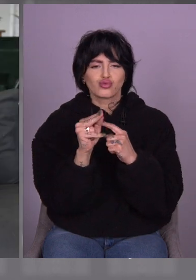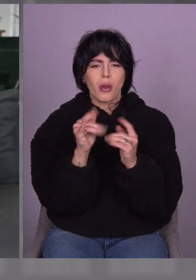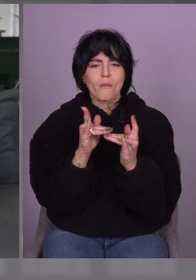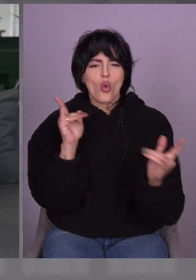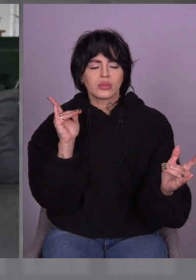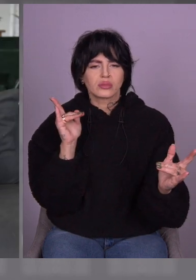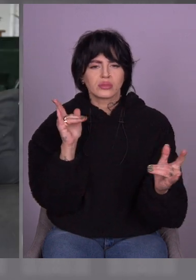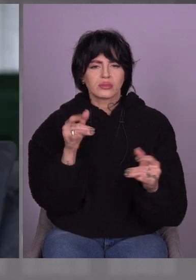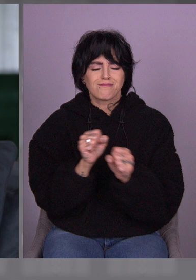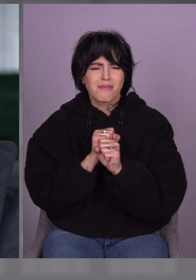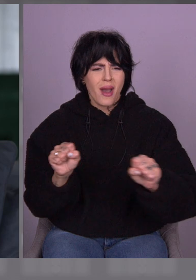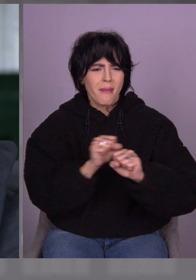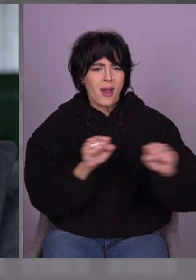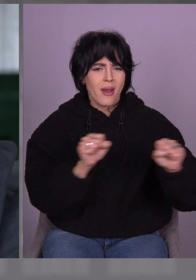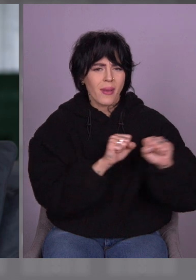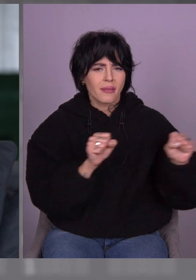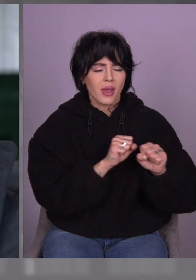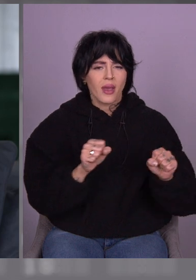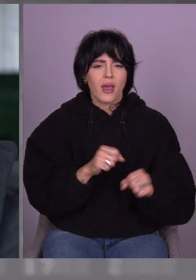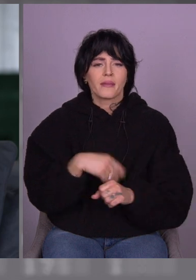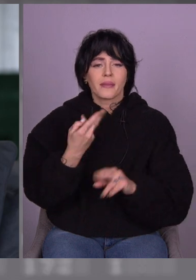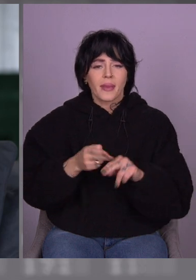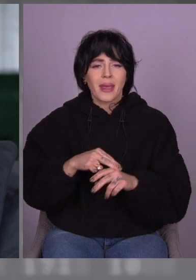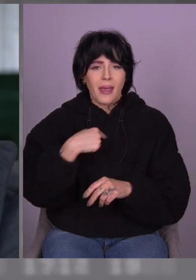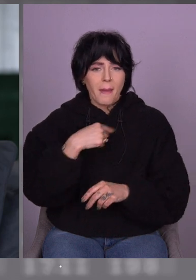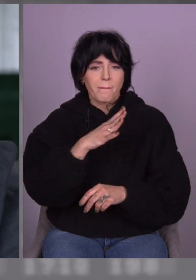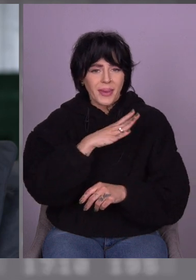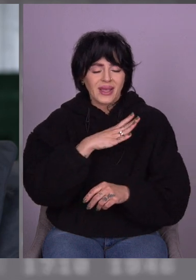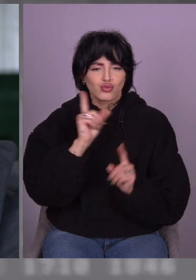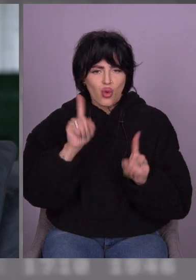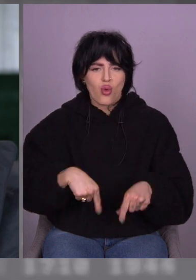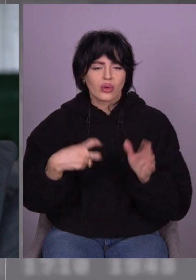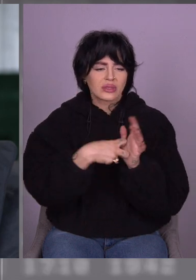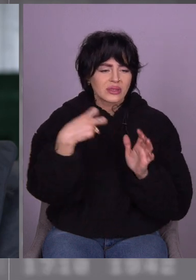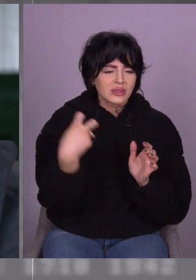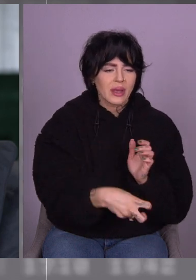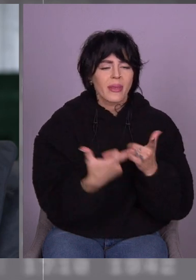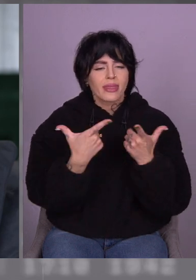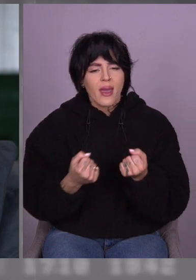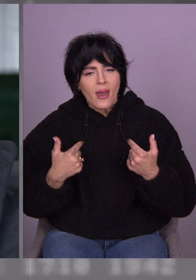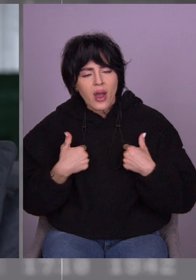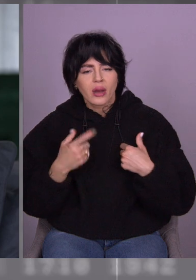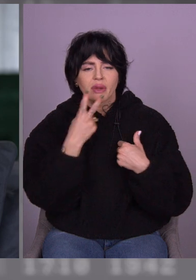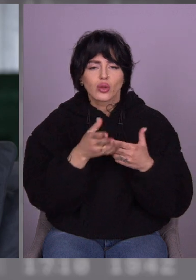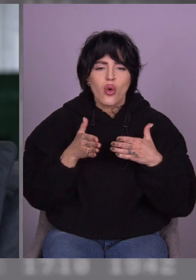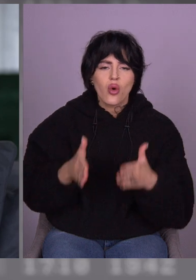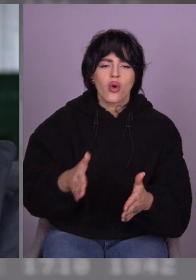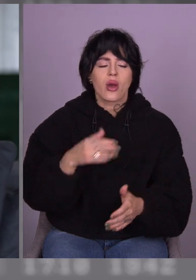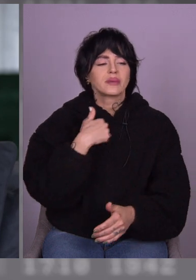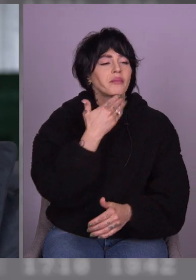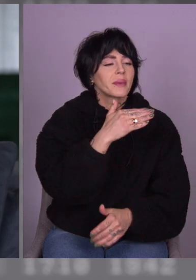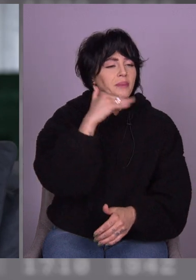Я щось пам'ятаю, що я їхала, татові відправляла повідомлення, де я, як я їду, і кажу, як у вас, тато.